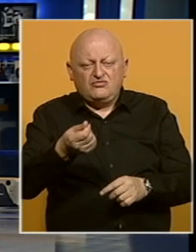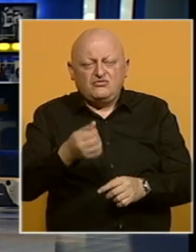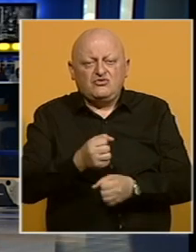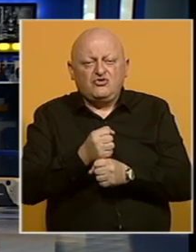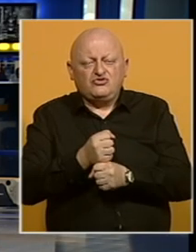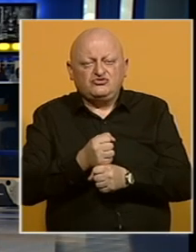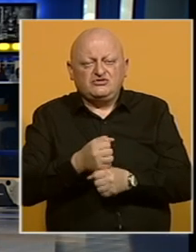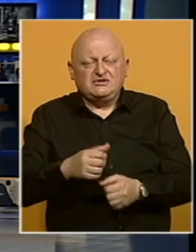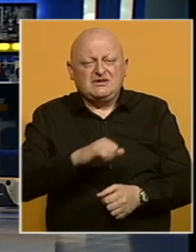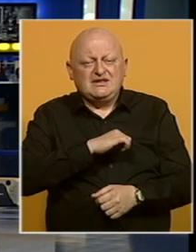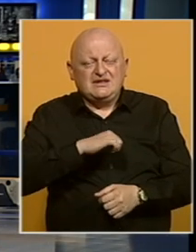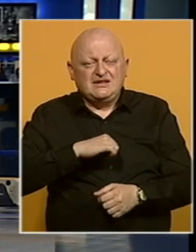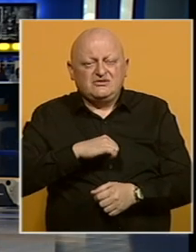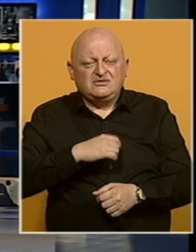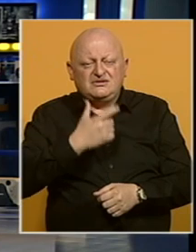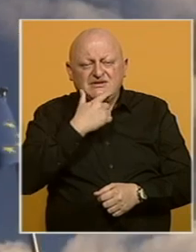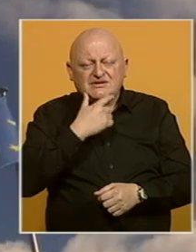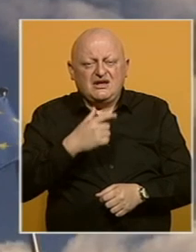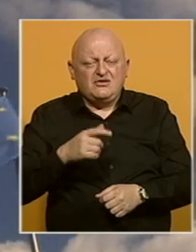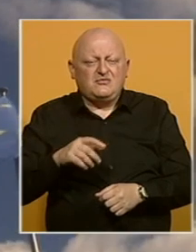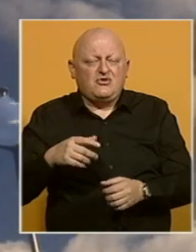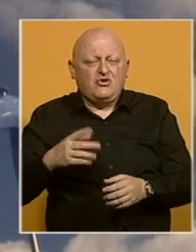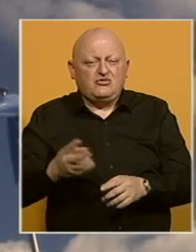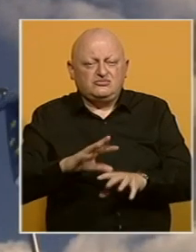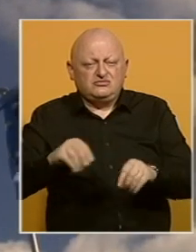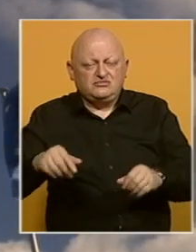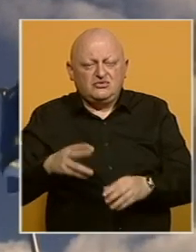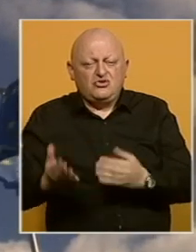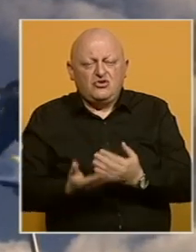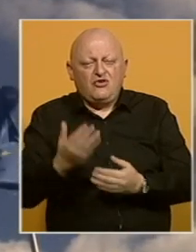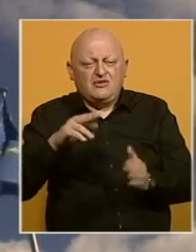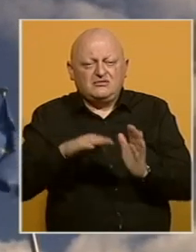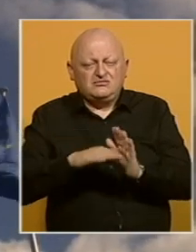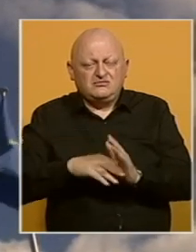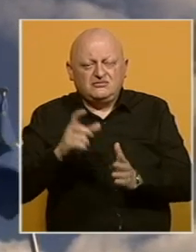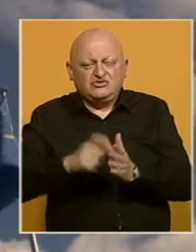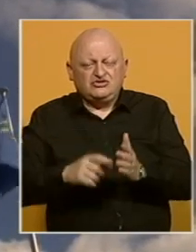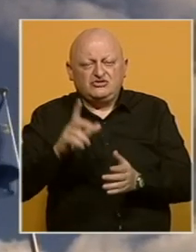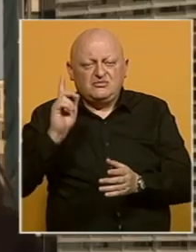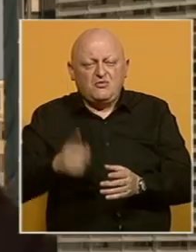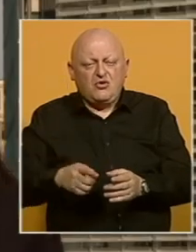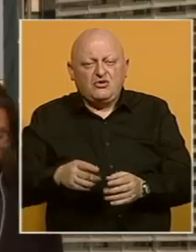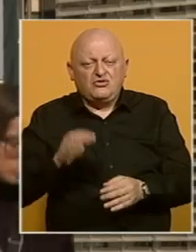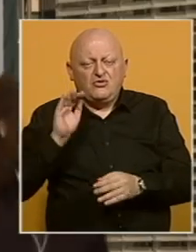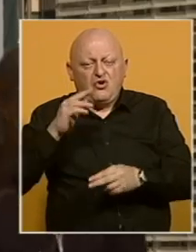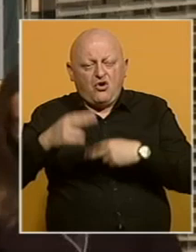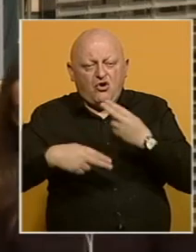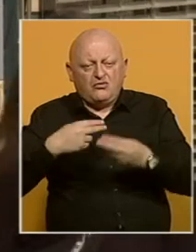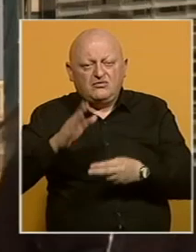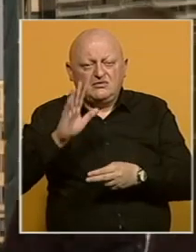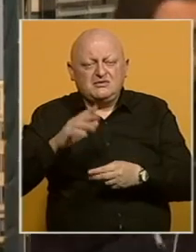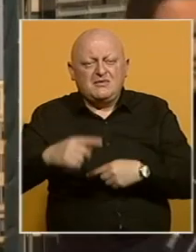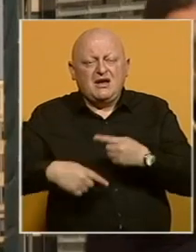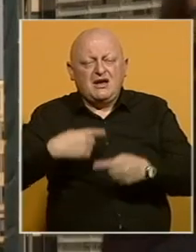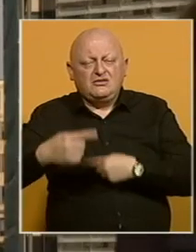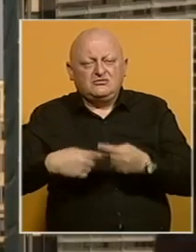očuvaju strateški interesi na starom kontinentu. Nova pravila nalažu da države članice moraju obavještavati komisiju o njihovim